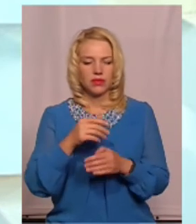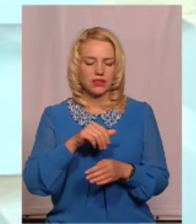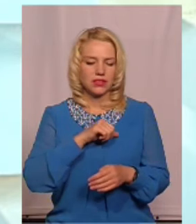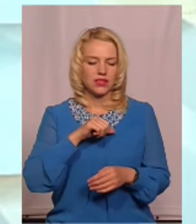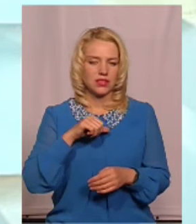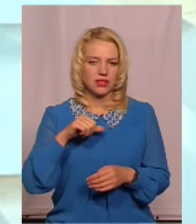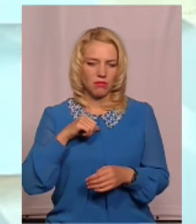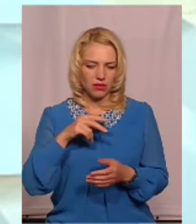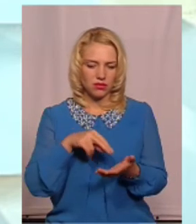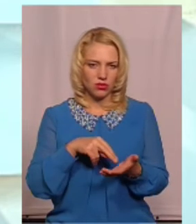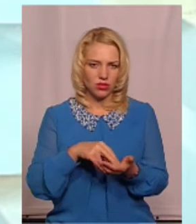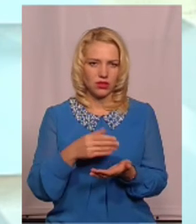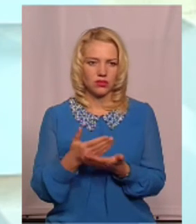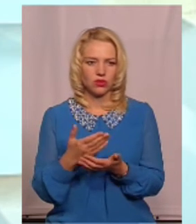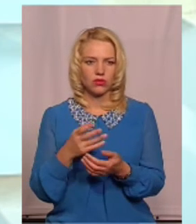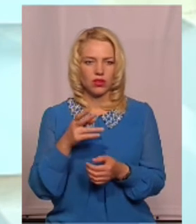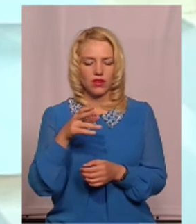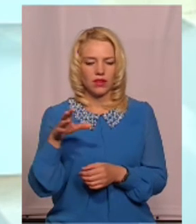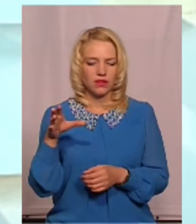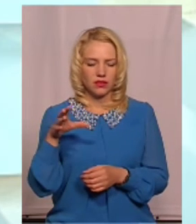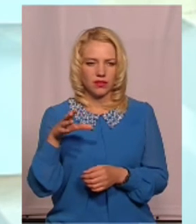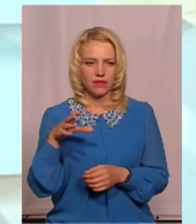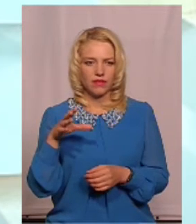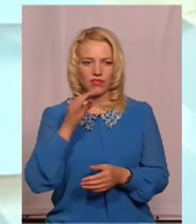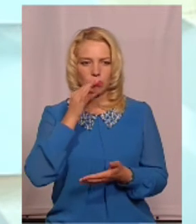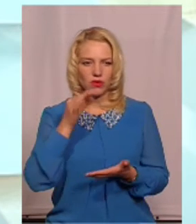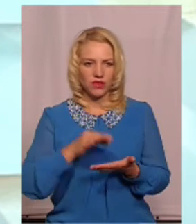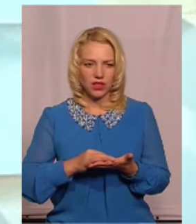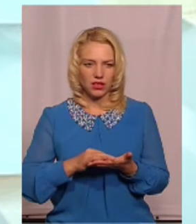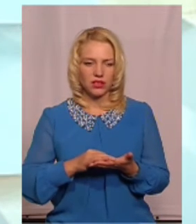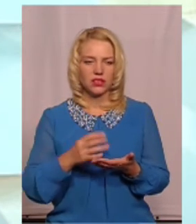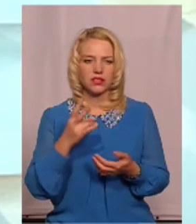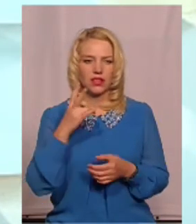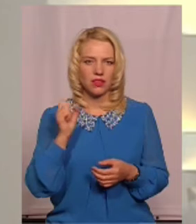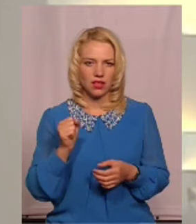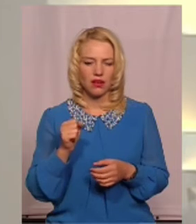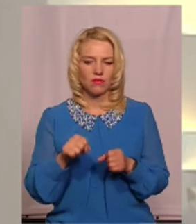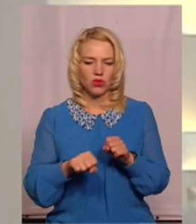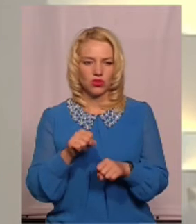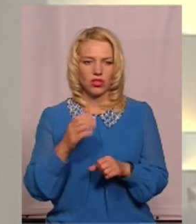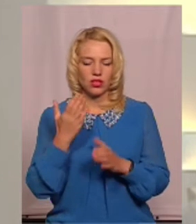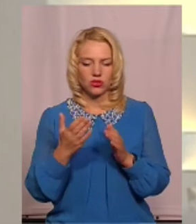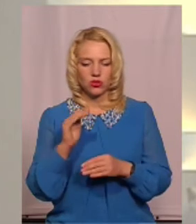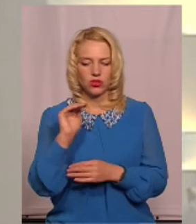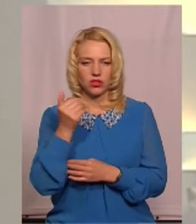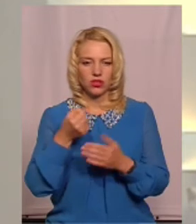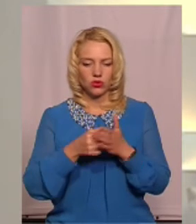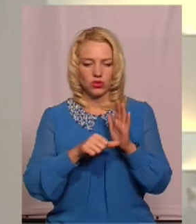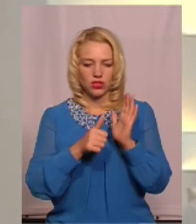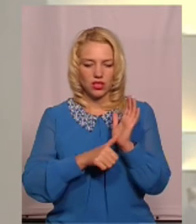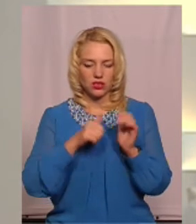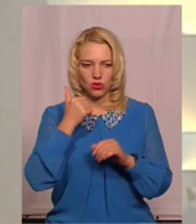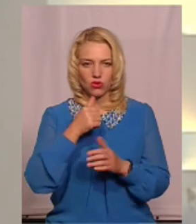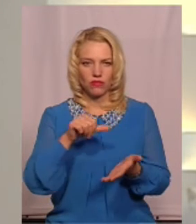повністю відповідальність лежить на особі, яка вчинила дане правопорушення. Тобто, якщо дитина до 16 років у